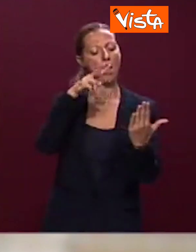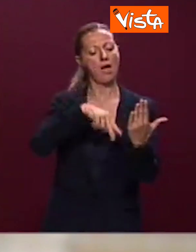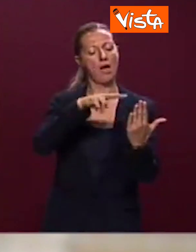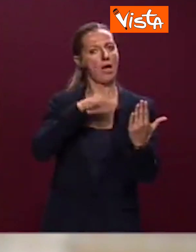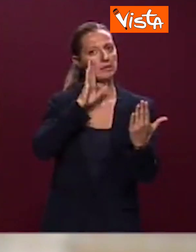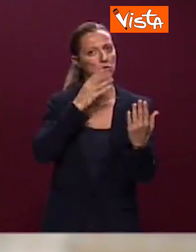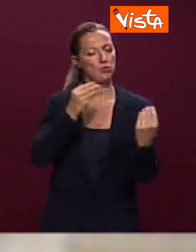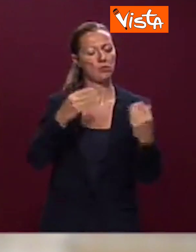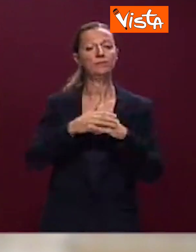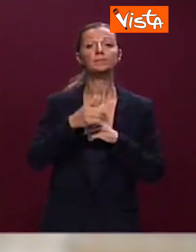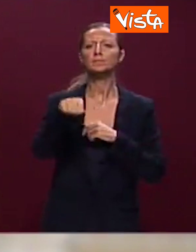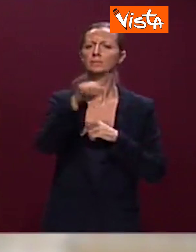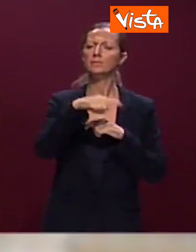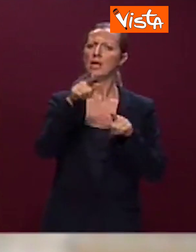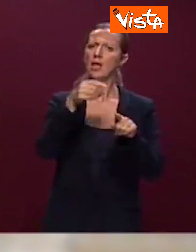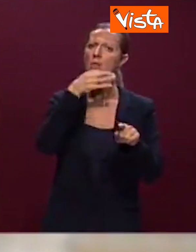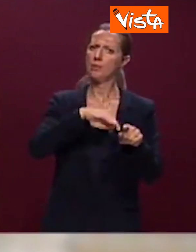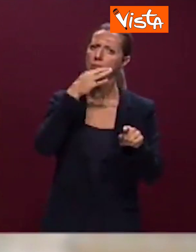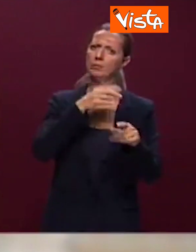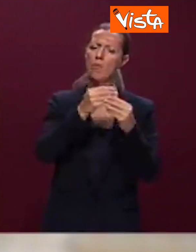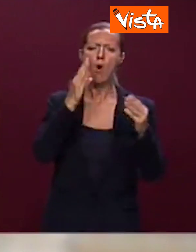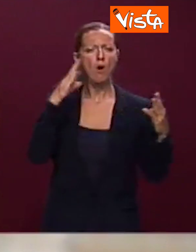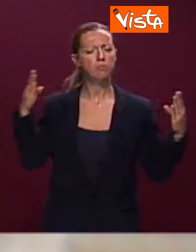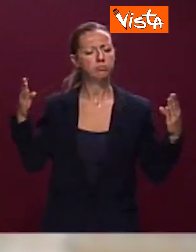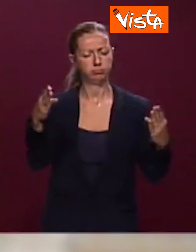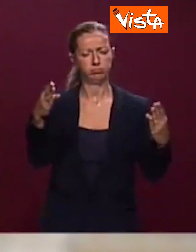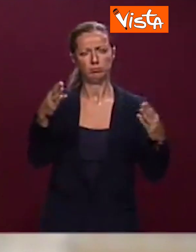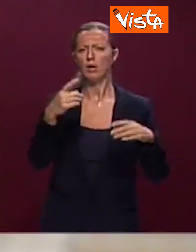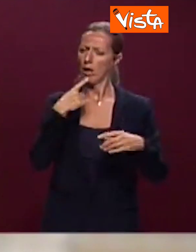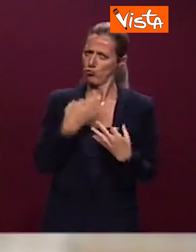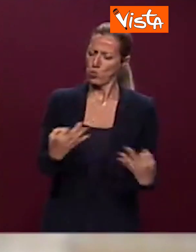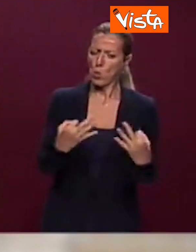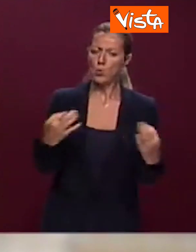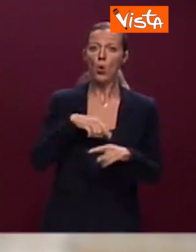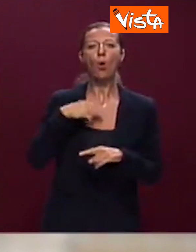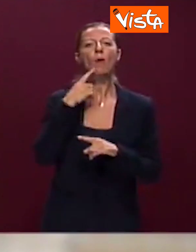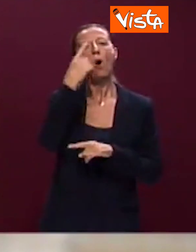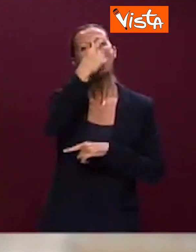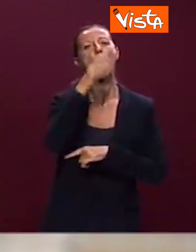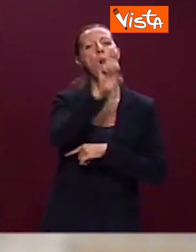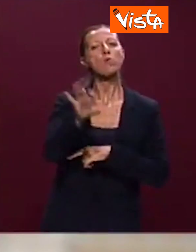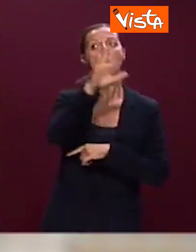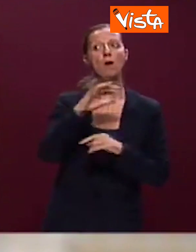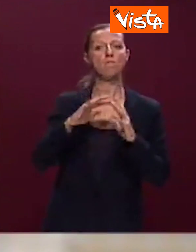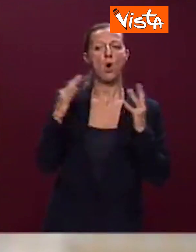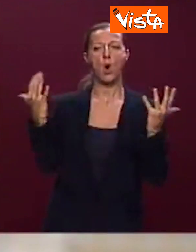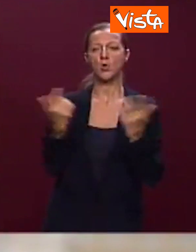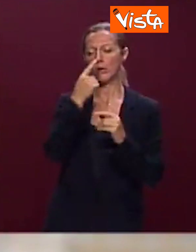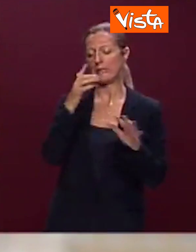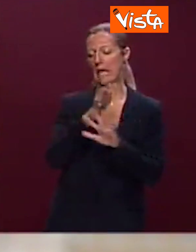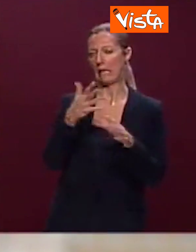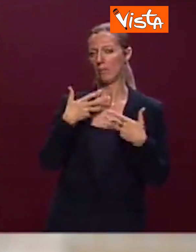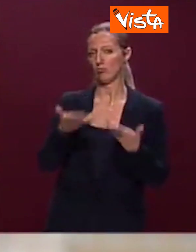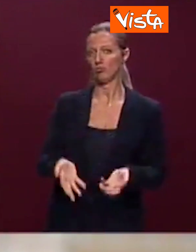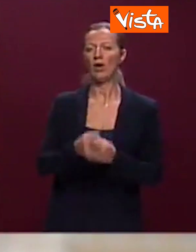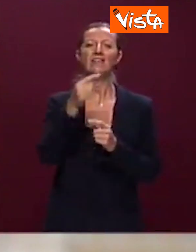queste comunicazioni lei si è concentrata, credo giustamente, a lungo, sul ruolo dell'Europa nel mondo terribile che abbiamo di fronte, dunque sul